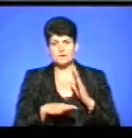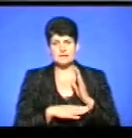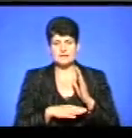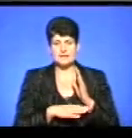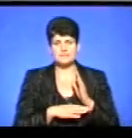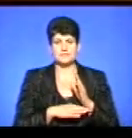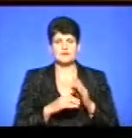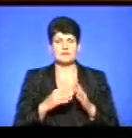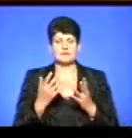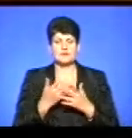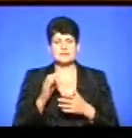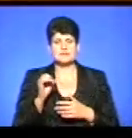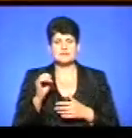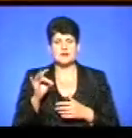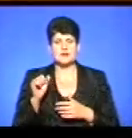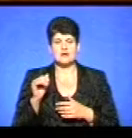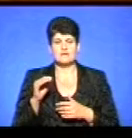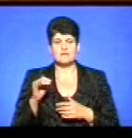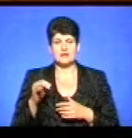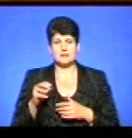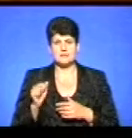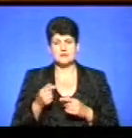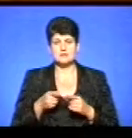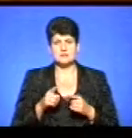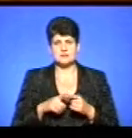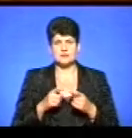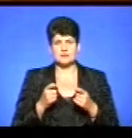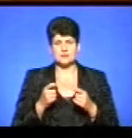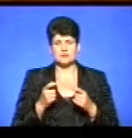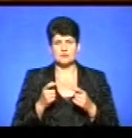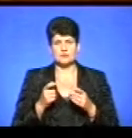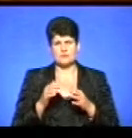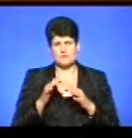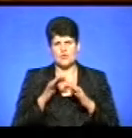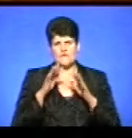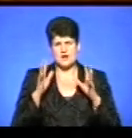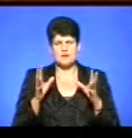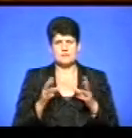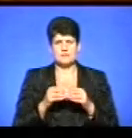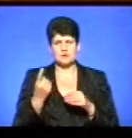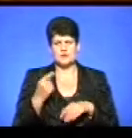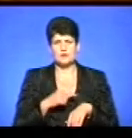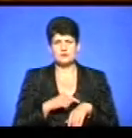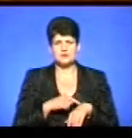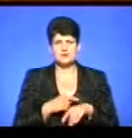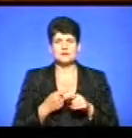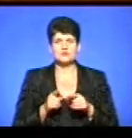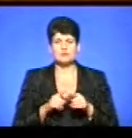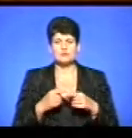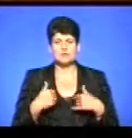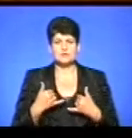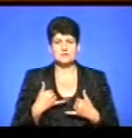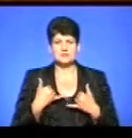Серафима. Це буде достоволі стисло і трошки поверхнево, тому що це одна година, цьому треба. Я б цьому